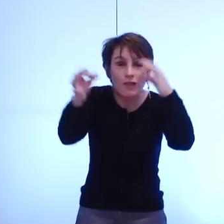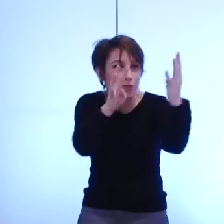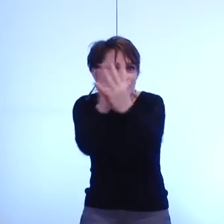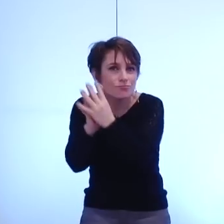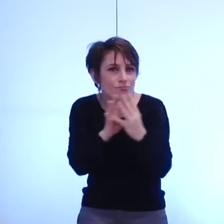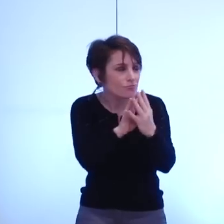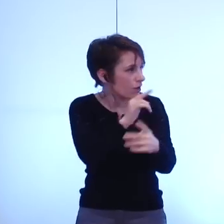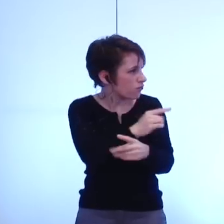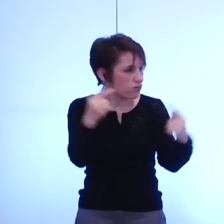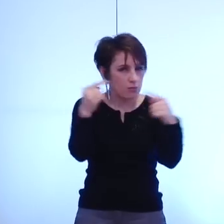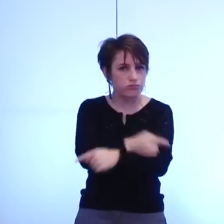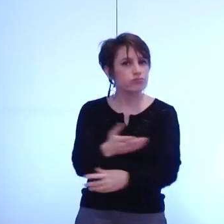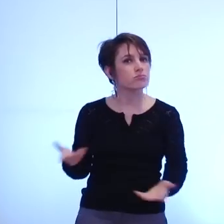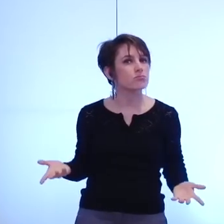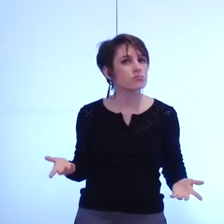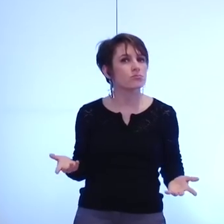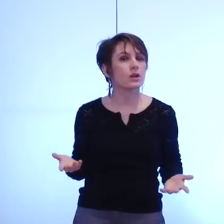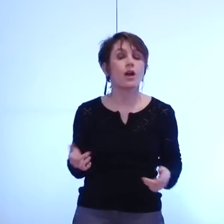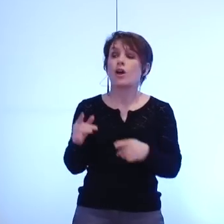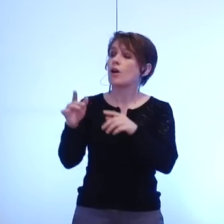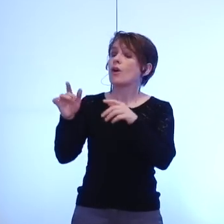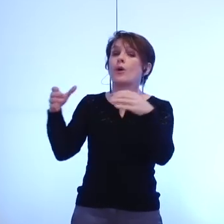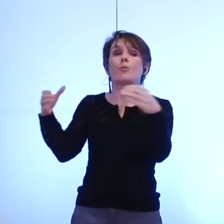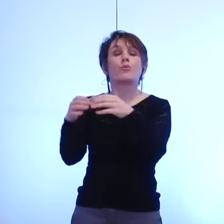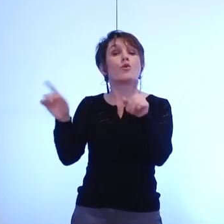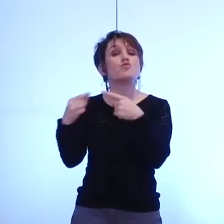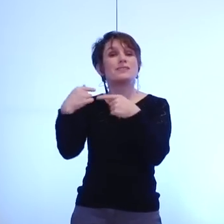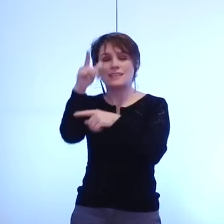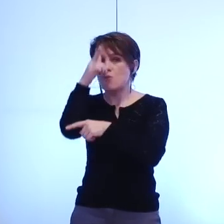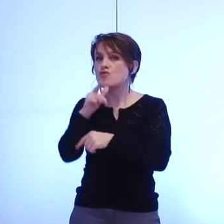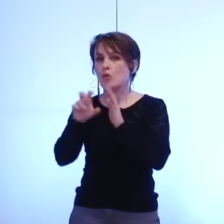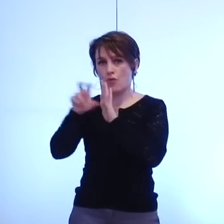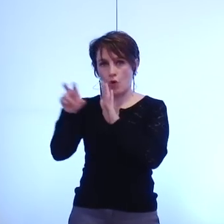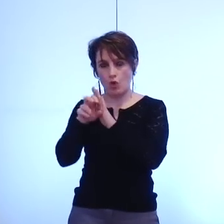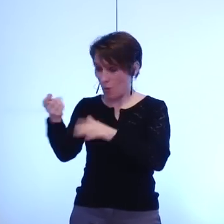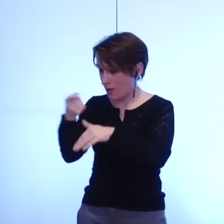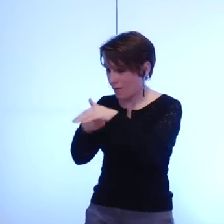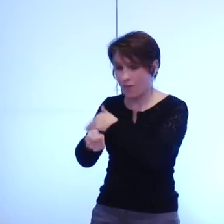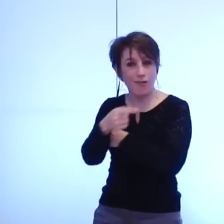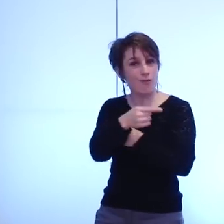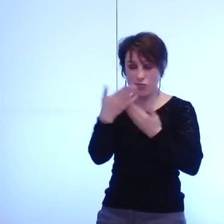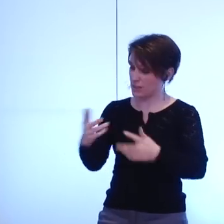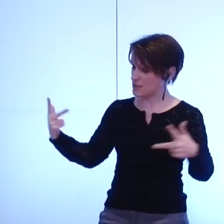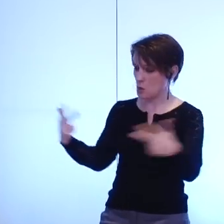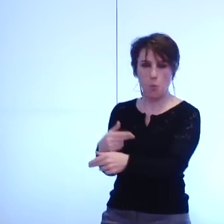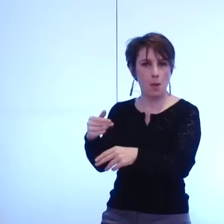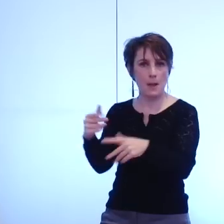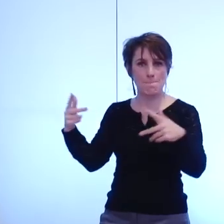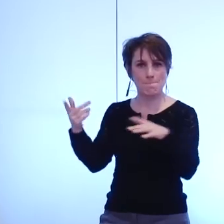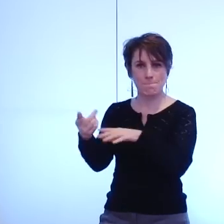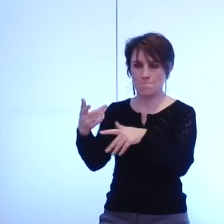Quand vous décidez de supprimer votre soutien aux musiciens du Louvre au Grenoble votre choix est préalable, unilatéral,